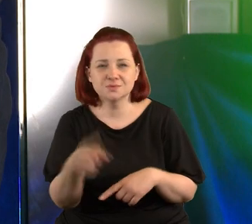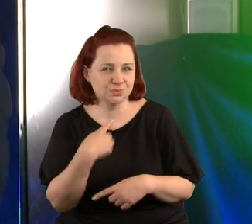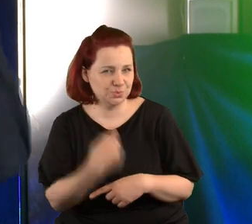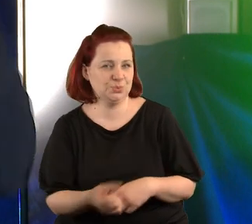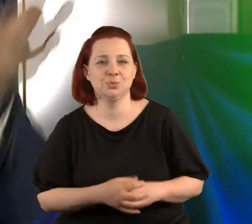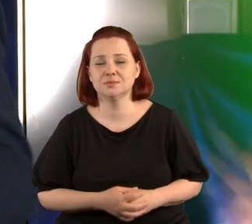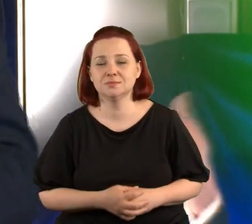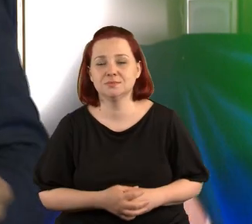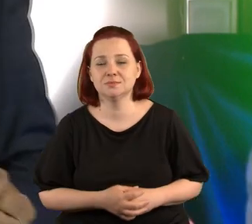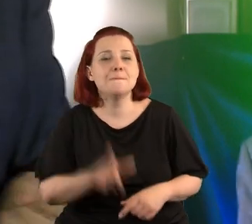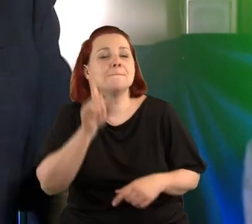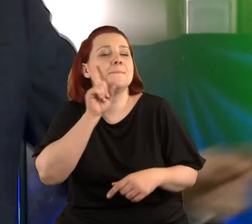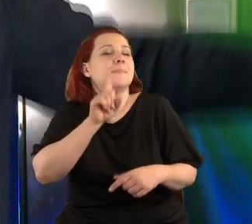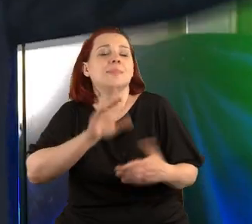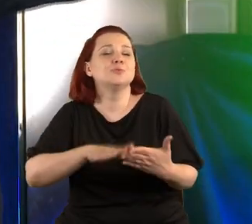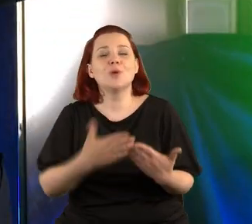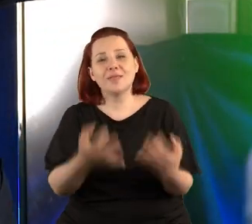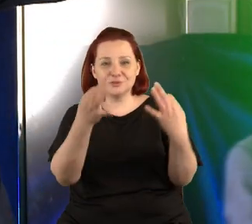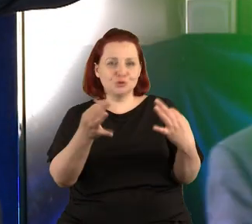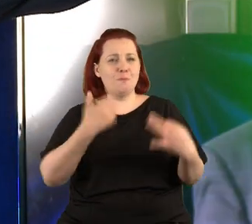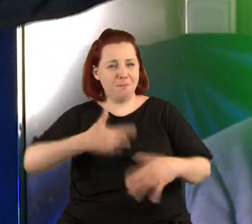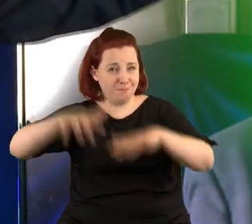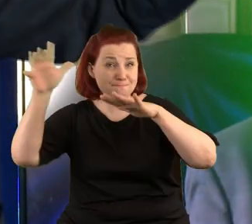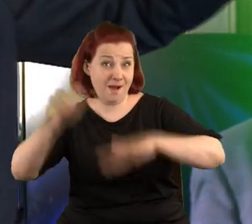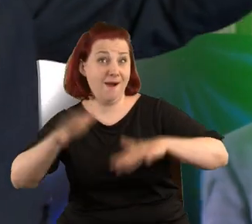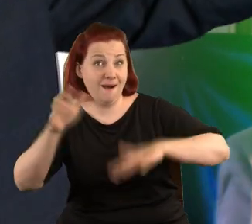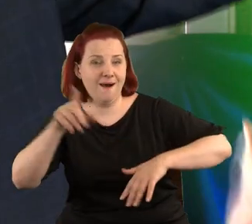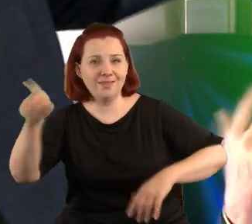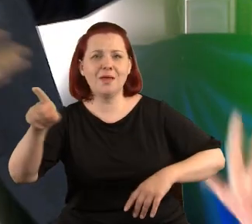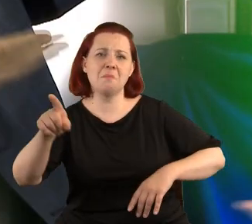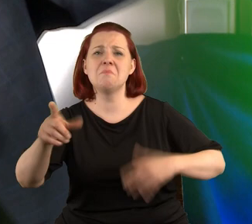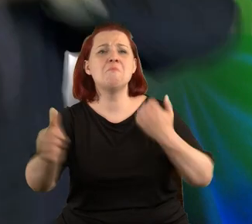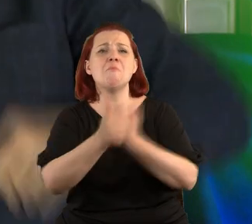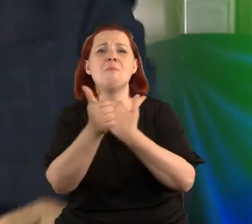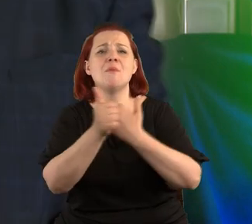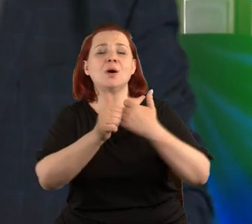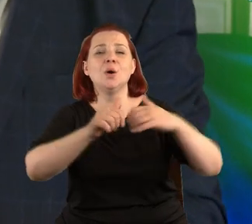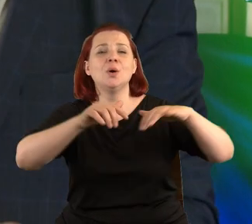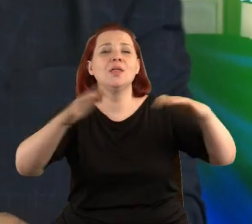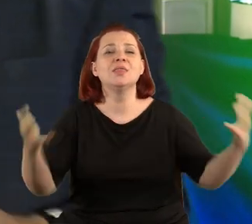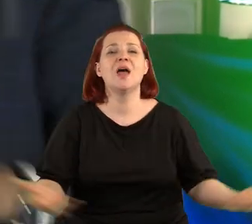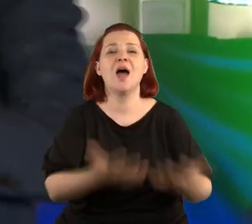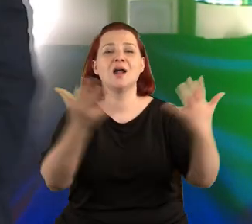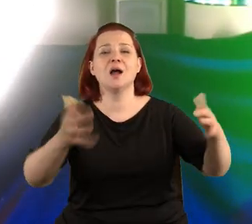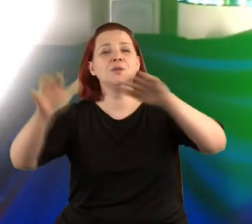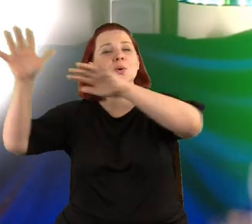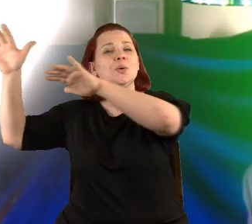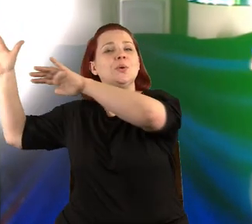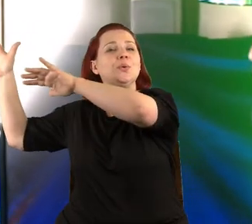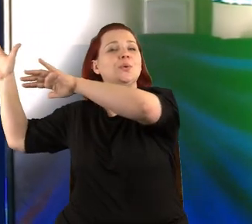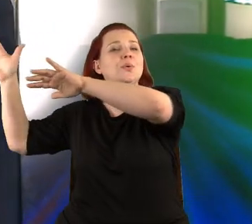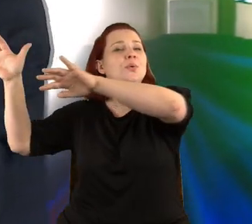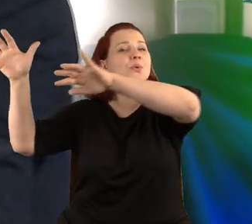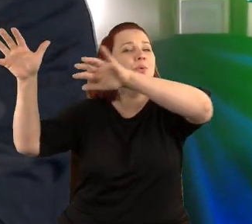Prawda na przykład, że dzisiaj padało, ponieważ przeszedł lekki front atmosferyczny i temperatura